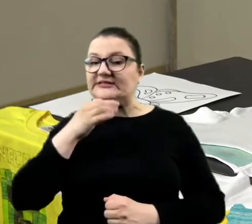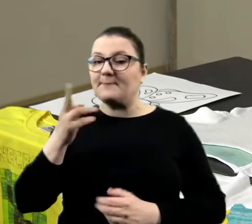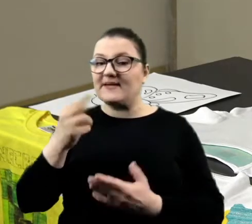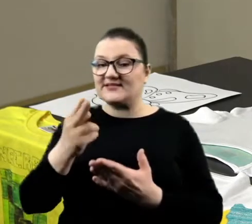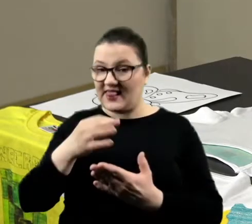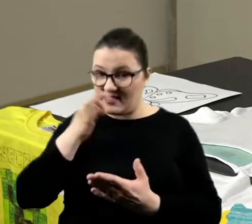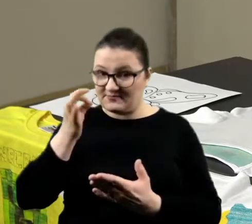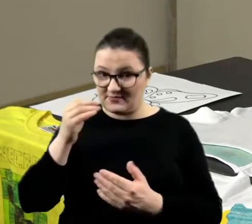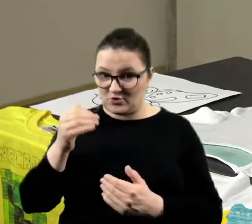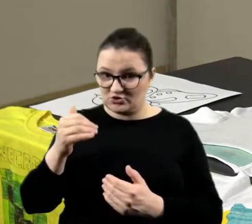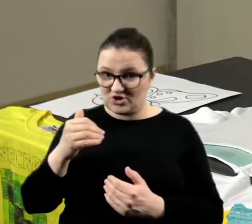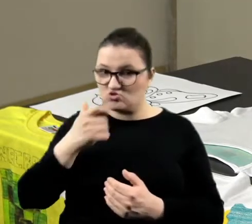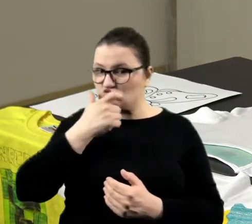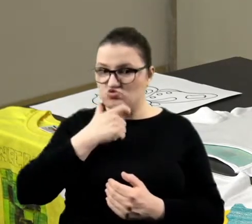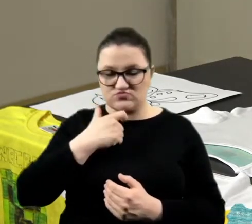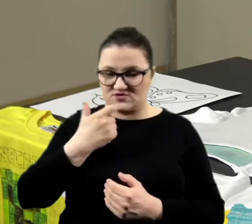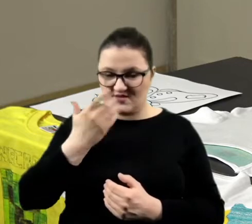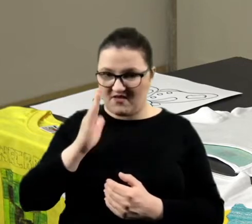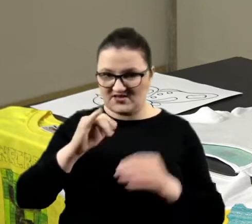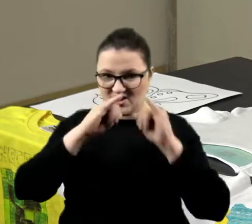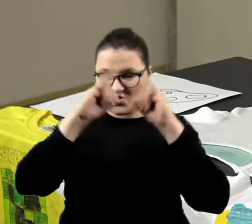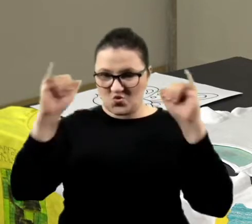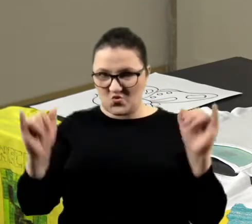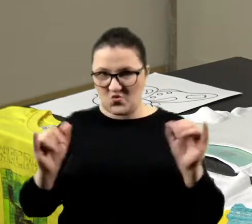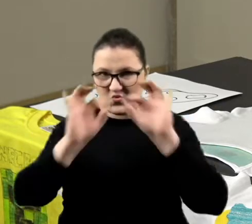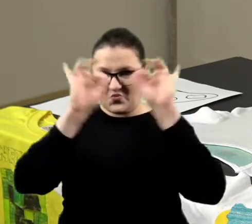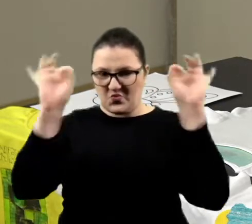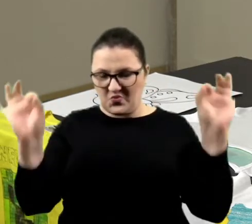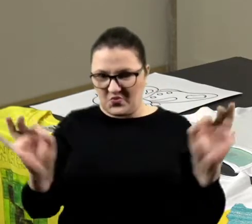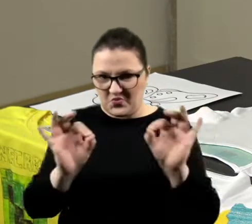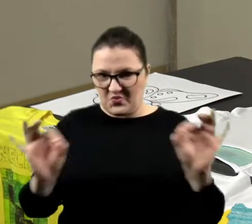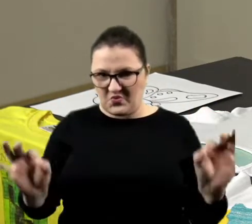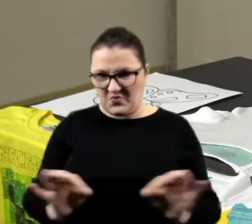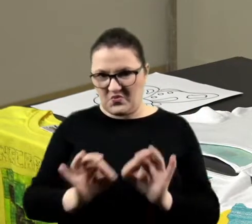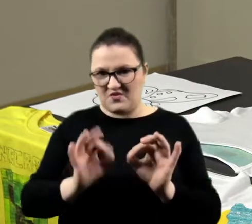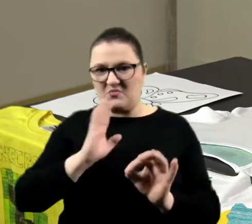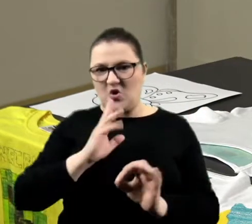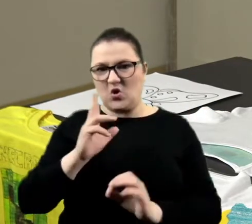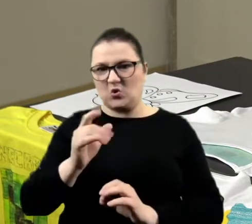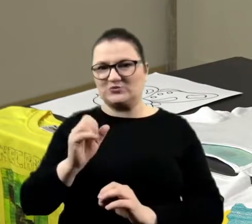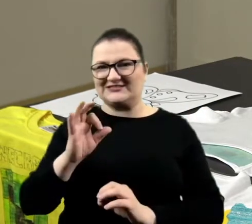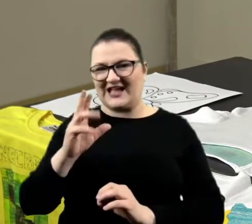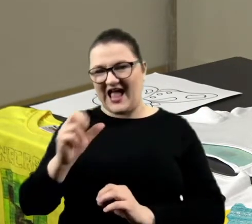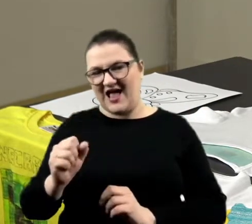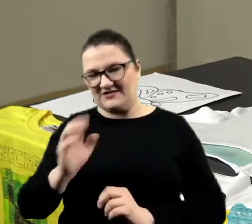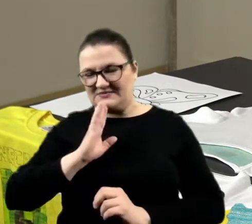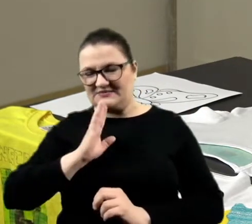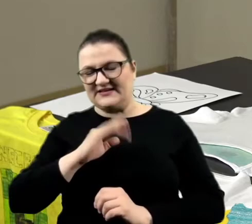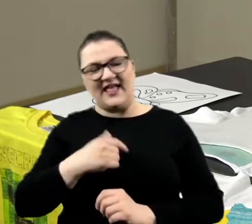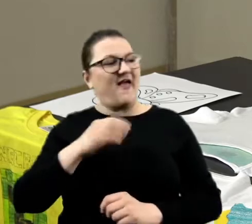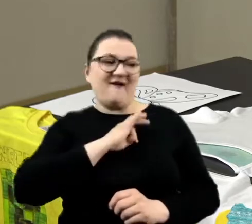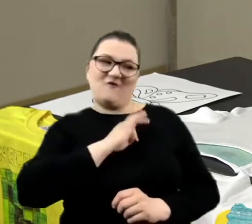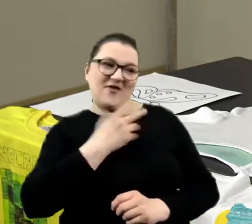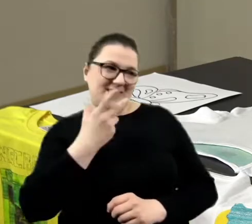zrobimy, co? Żeby nie był taki gruby ten kontur. Bo kontur nie może być taką kluską. No i nie będzie. No, ale wiesz, masz